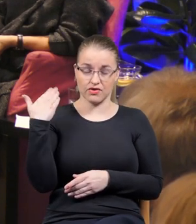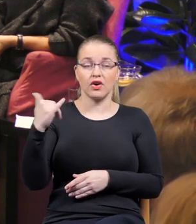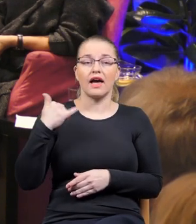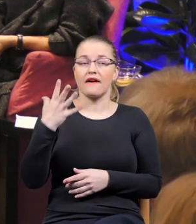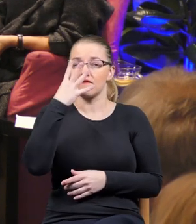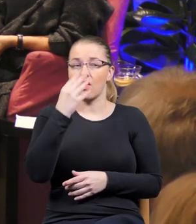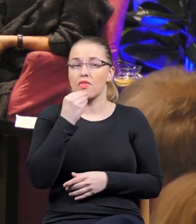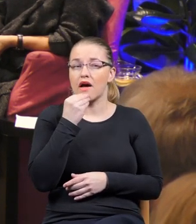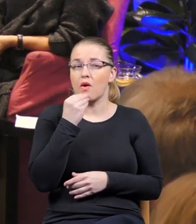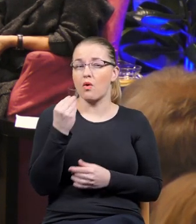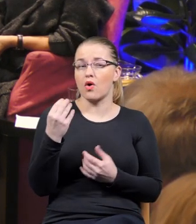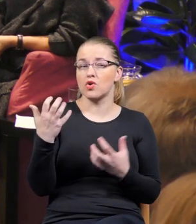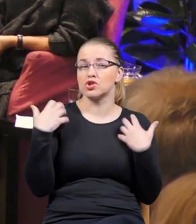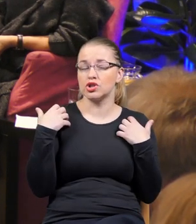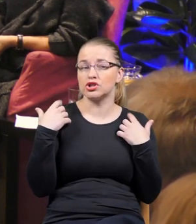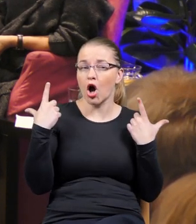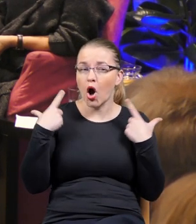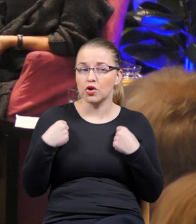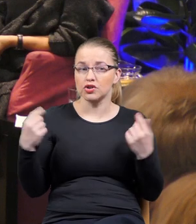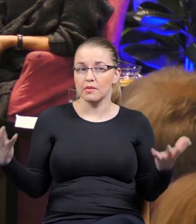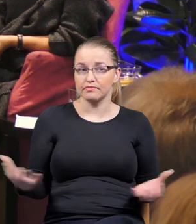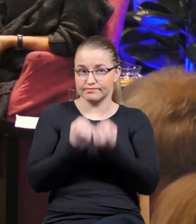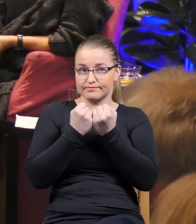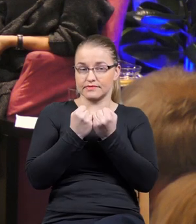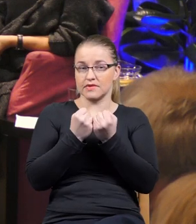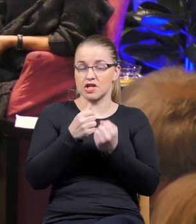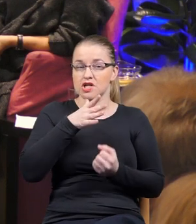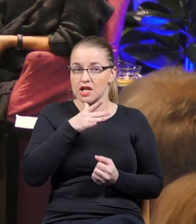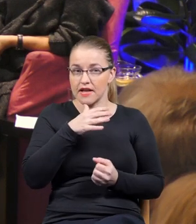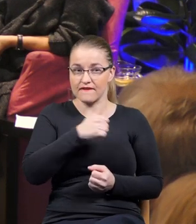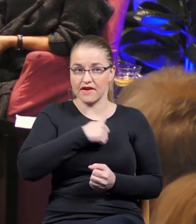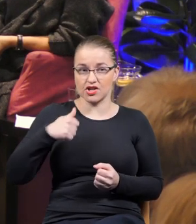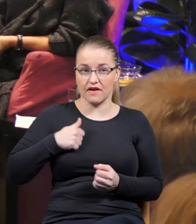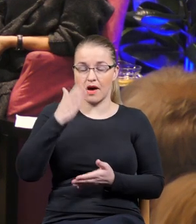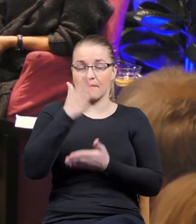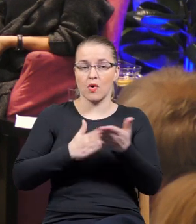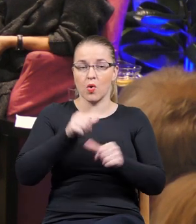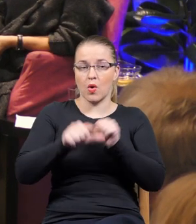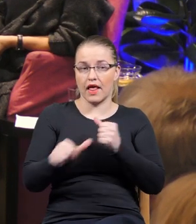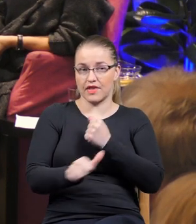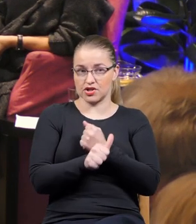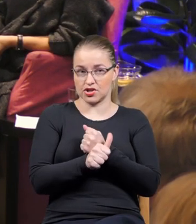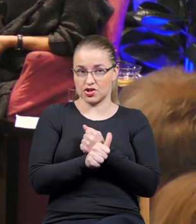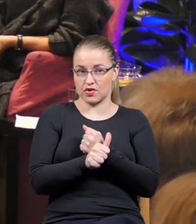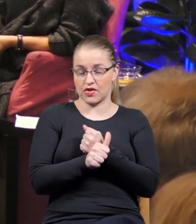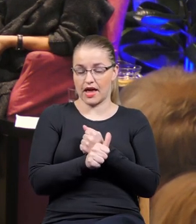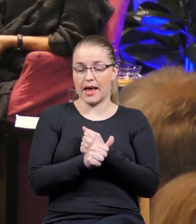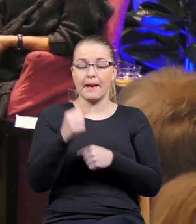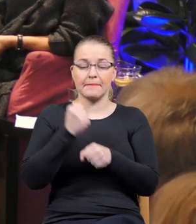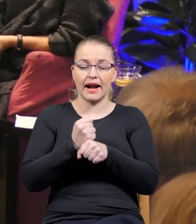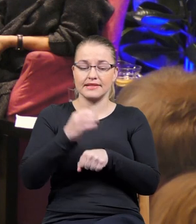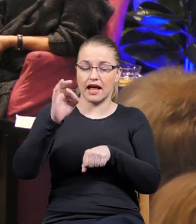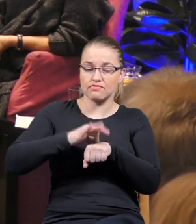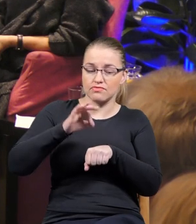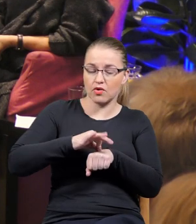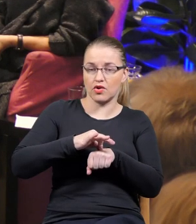ocalonych Żydów w Warszawie w połowie lat 60. Pracę doktorską pisał